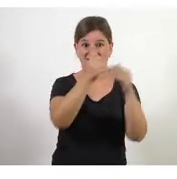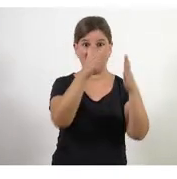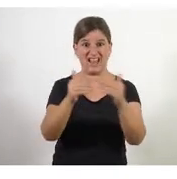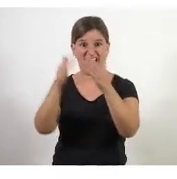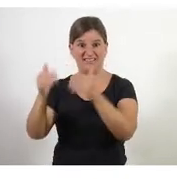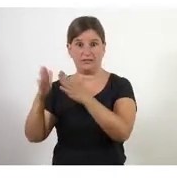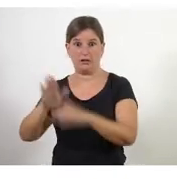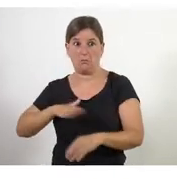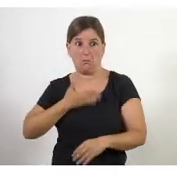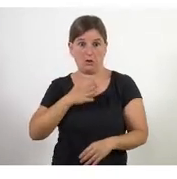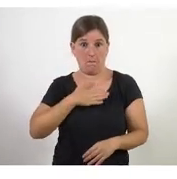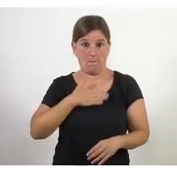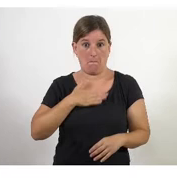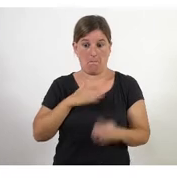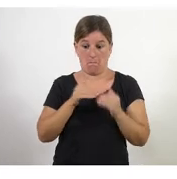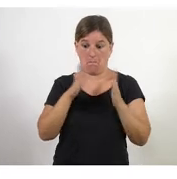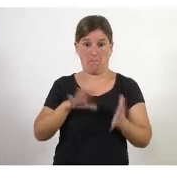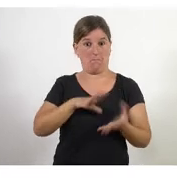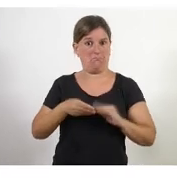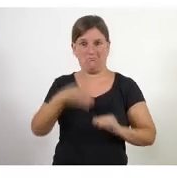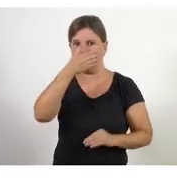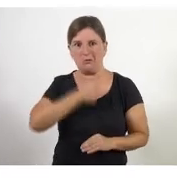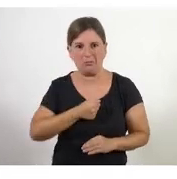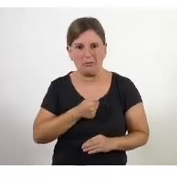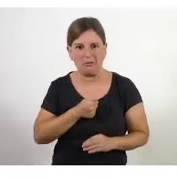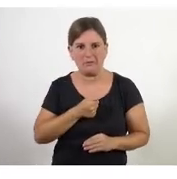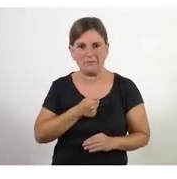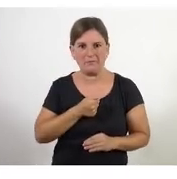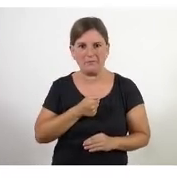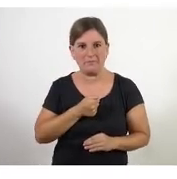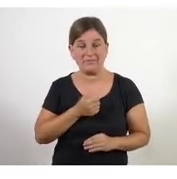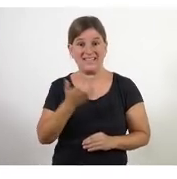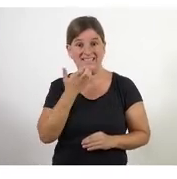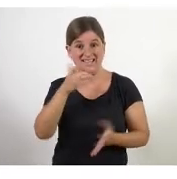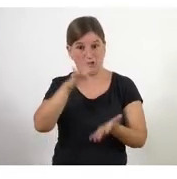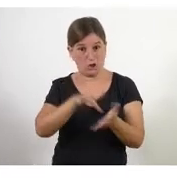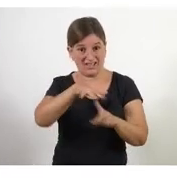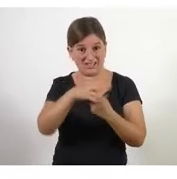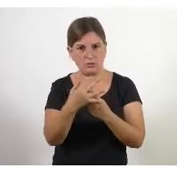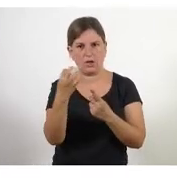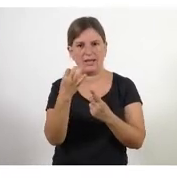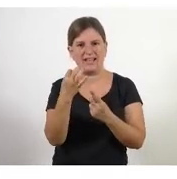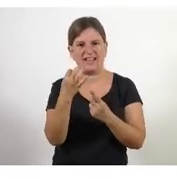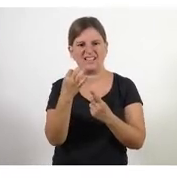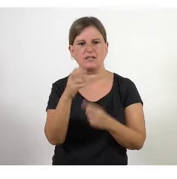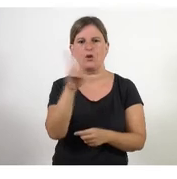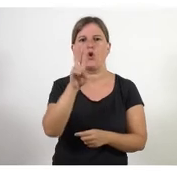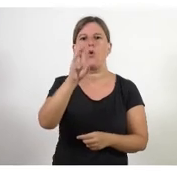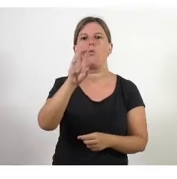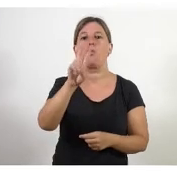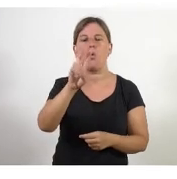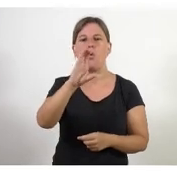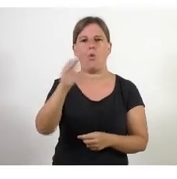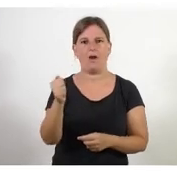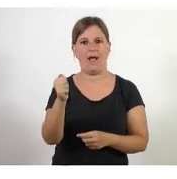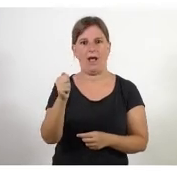potser no són aplicables al teu repte si això és el que està passant és perquè estàs vivint un entorn bucal un entorn volàtil